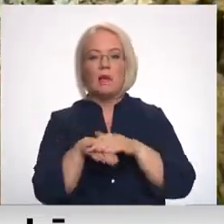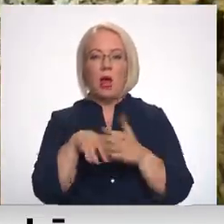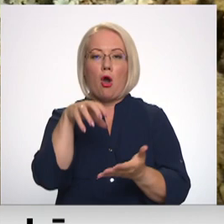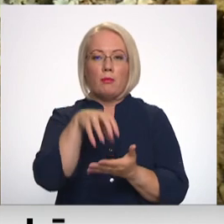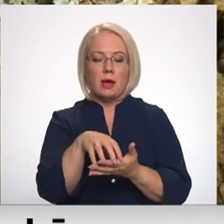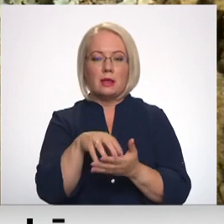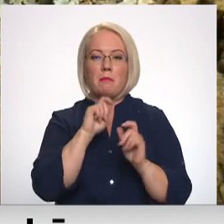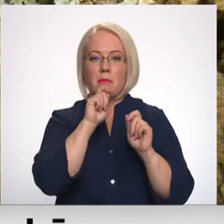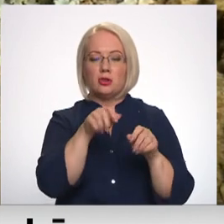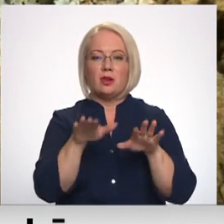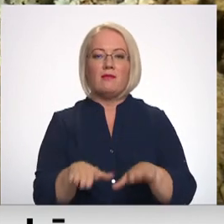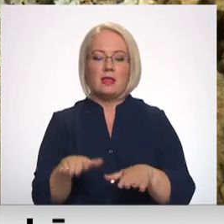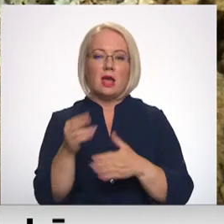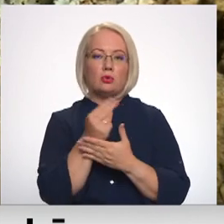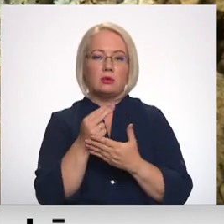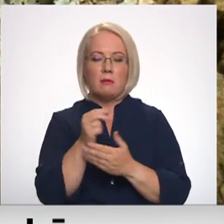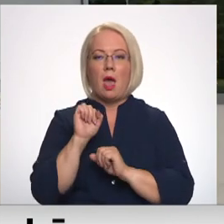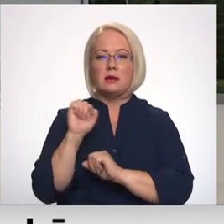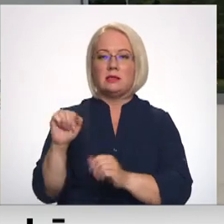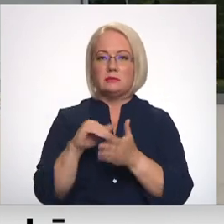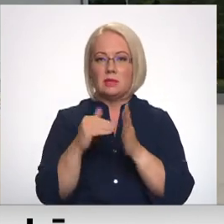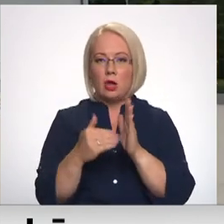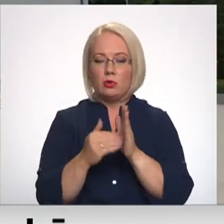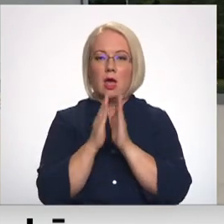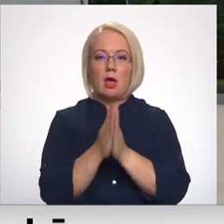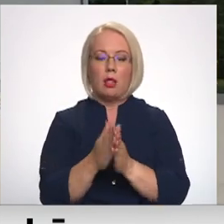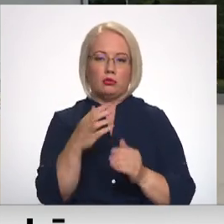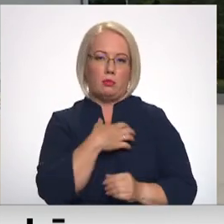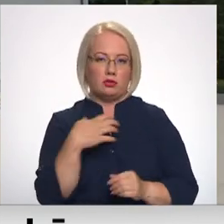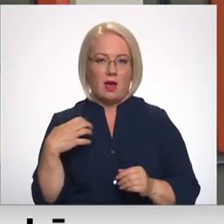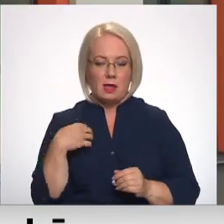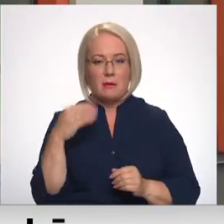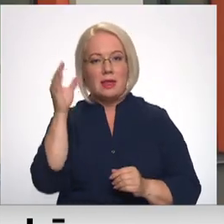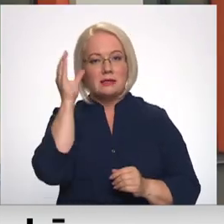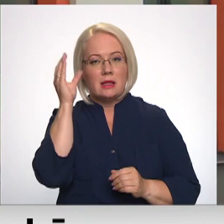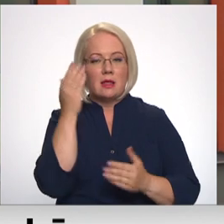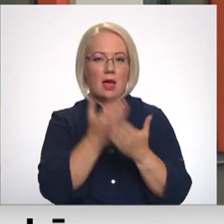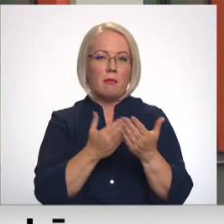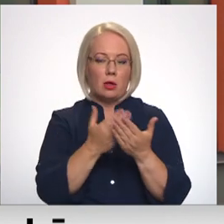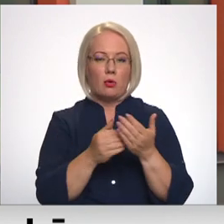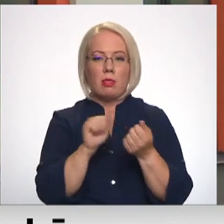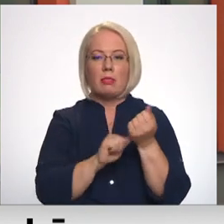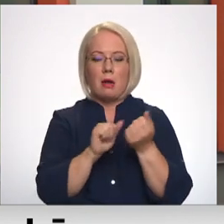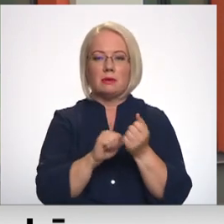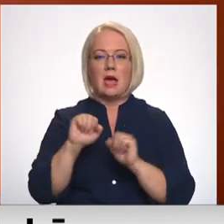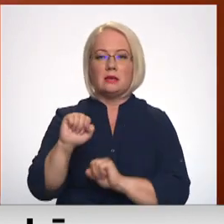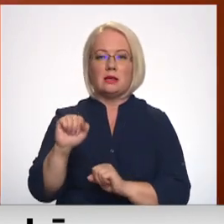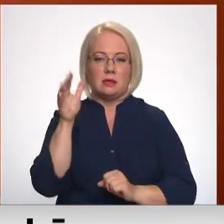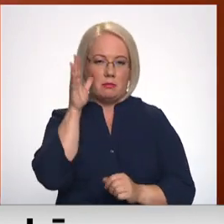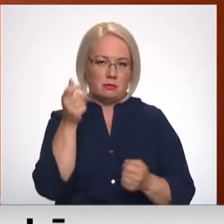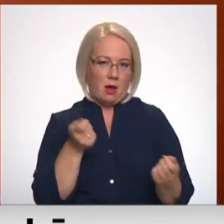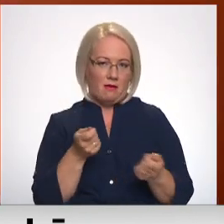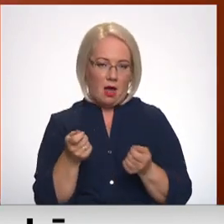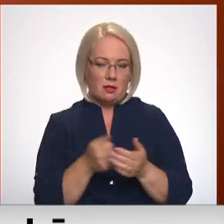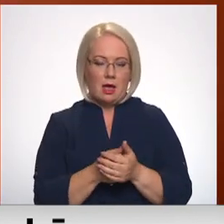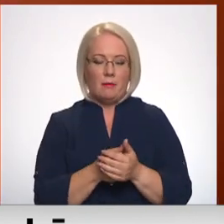piešķirt vietējās nozīmes aizsardzības statusu jālūdz pašvaldībām, bet zinātniski to jāpamato dabas aizsardzības pārvaldē. Varbūt tad